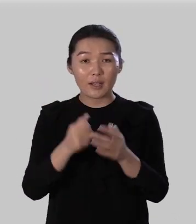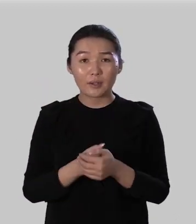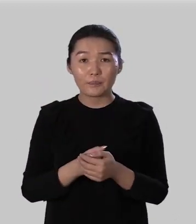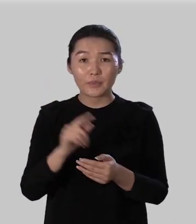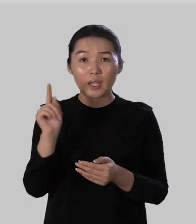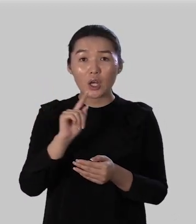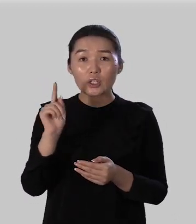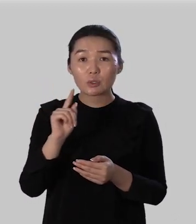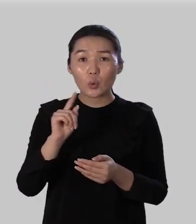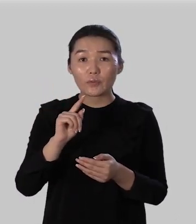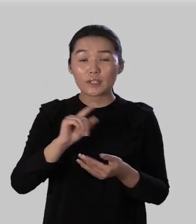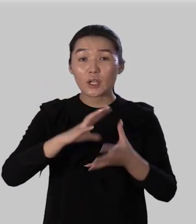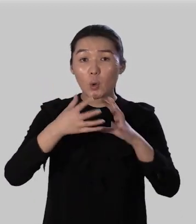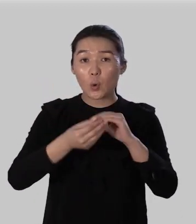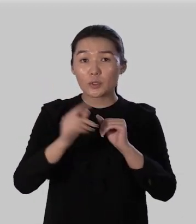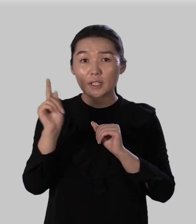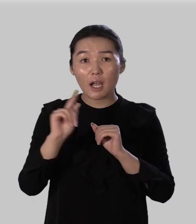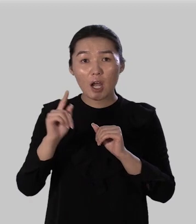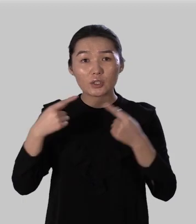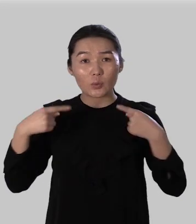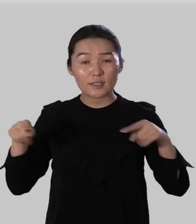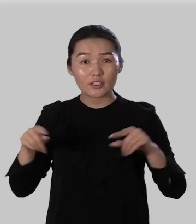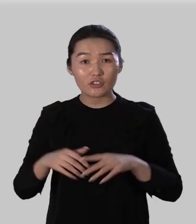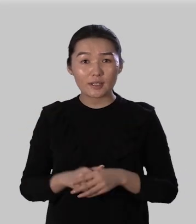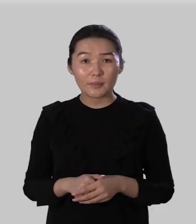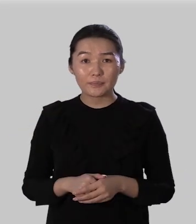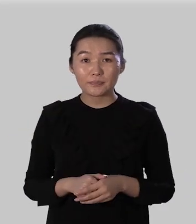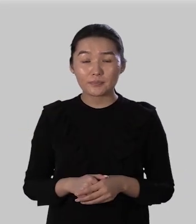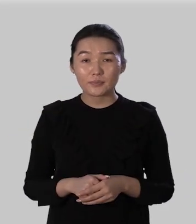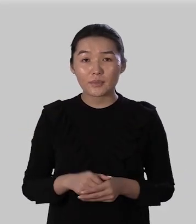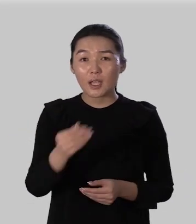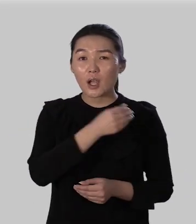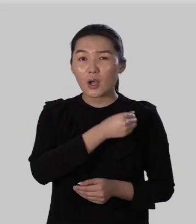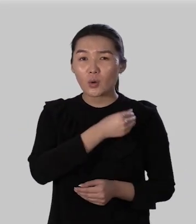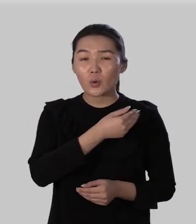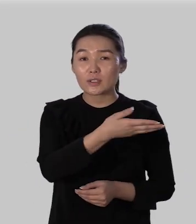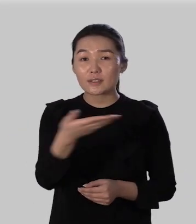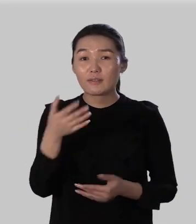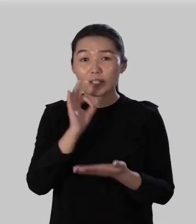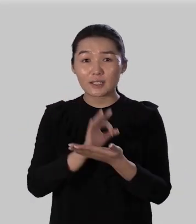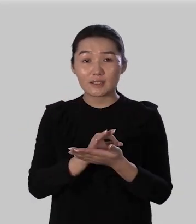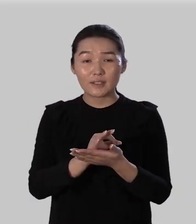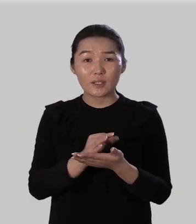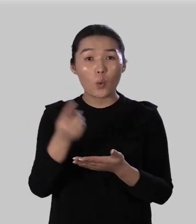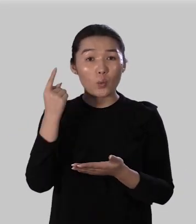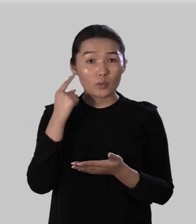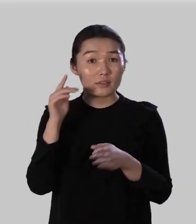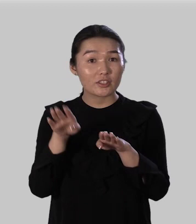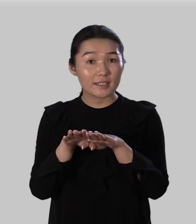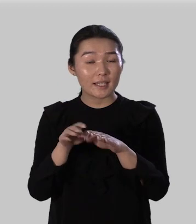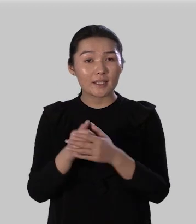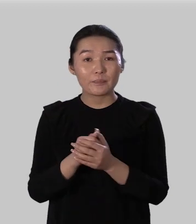что в них общее а что различное хочется ваш ответ услышать таким